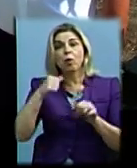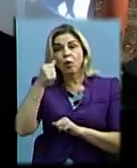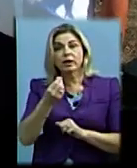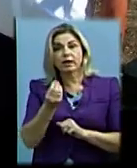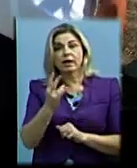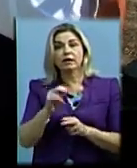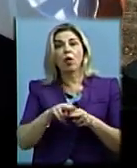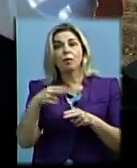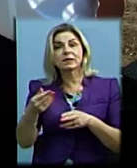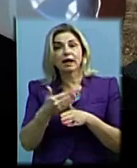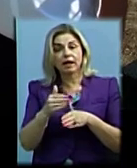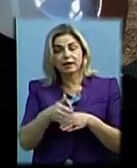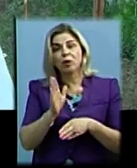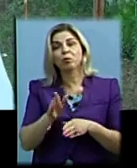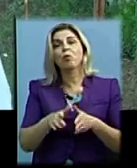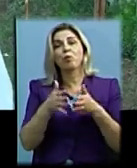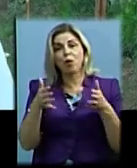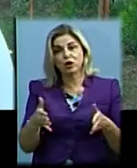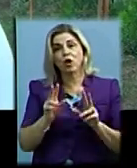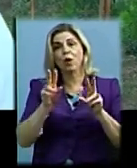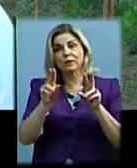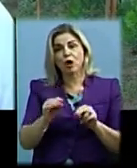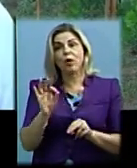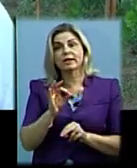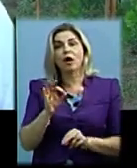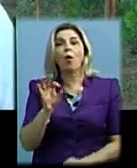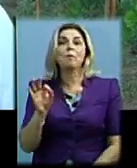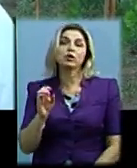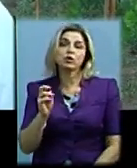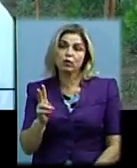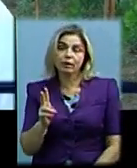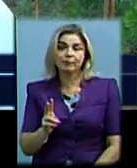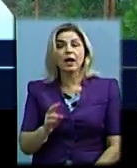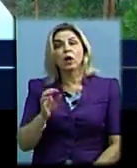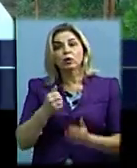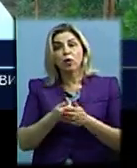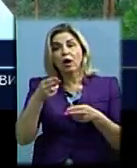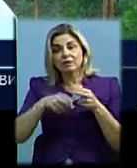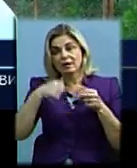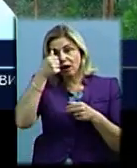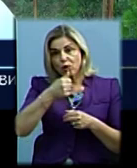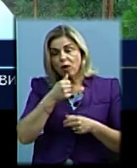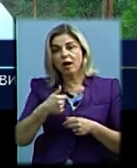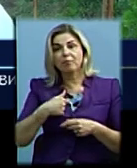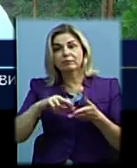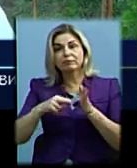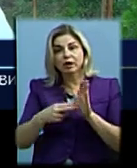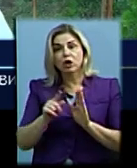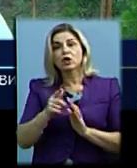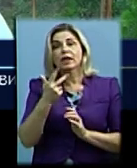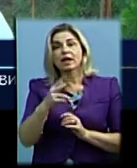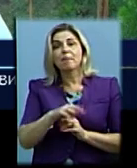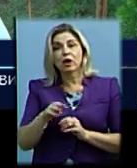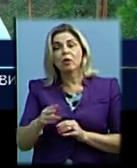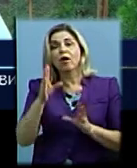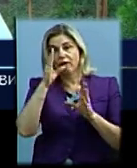компенсацію кредитів буде більше, обіцяє Олександр Омельчук. До кінця року ми розраховуємо, що трьох мільйонів вистачить для того,